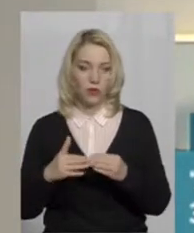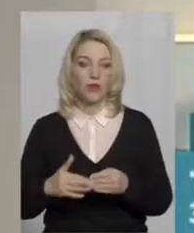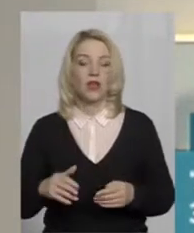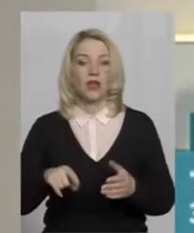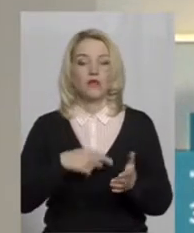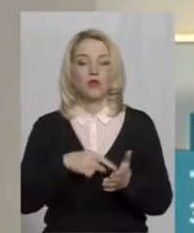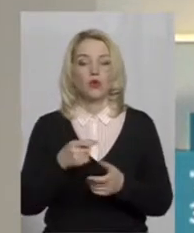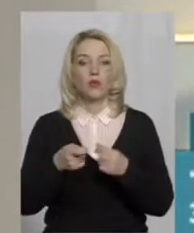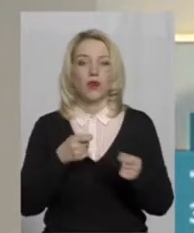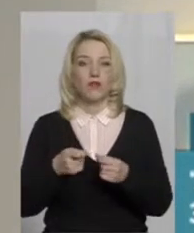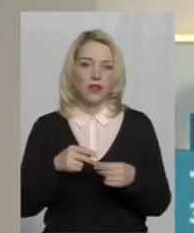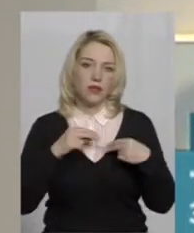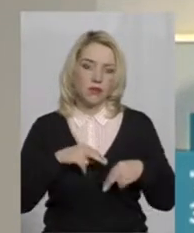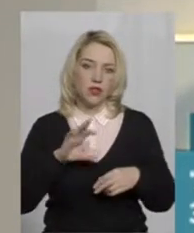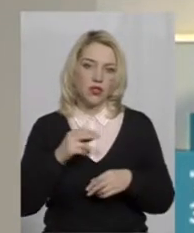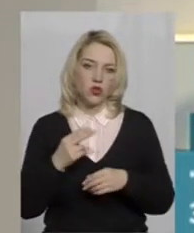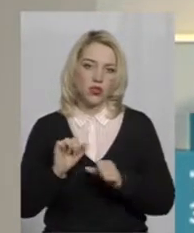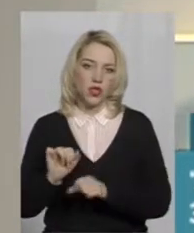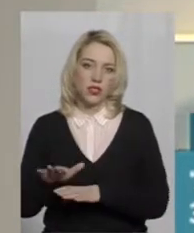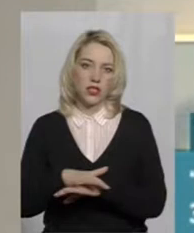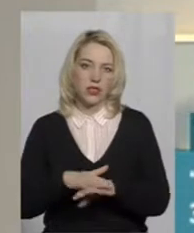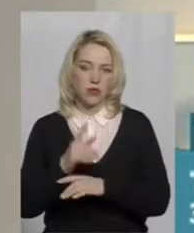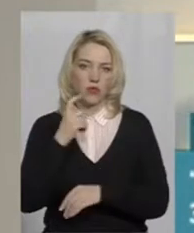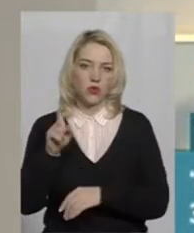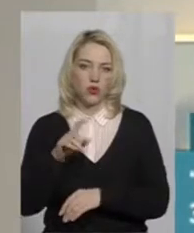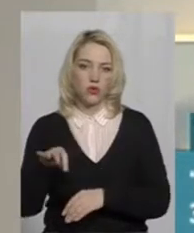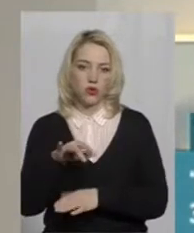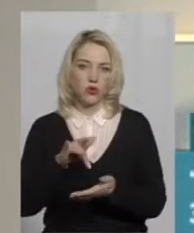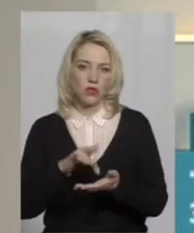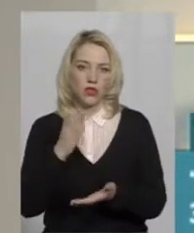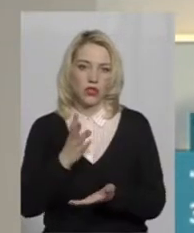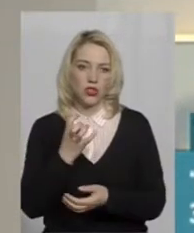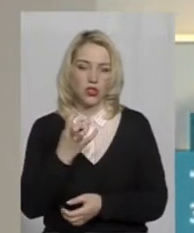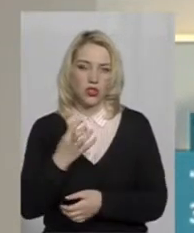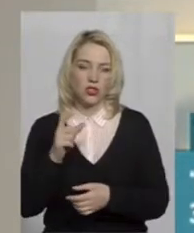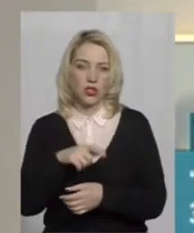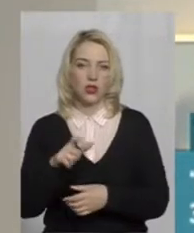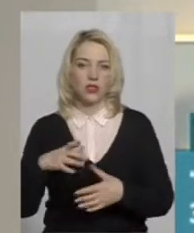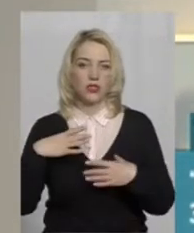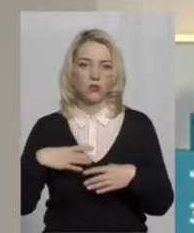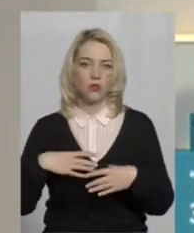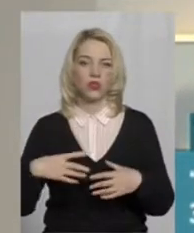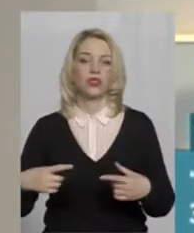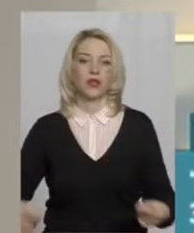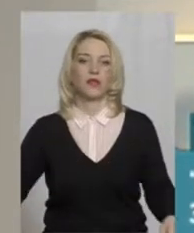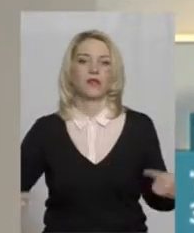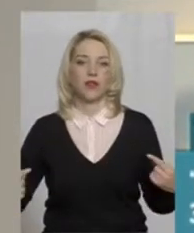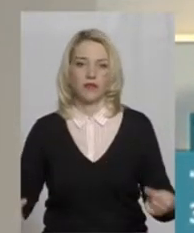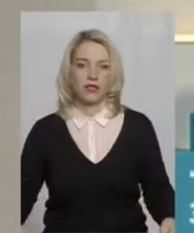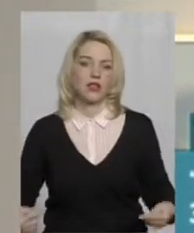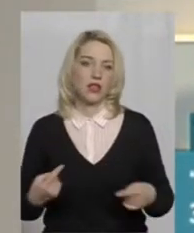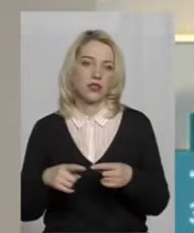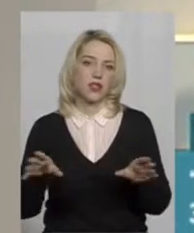міському управлінні праці та соцзахисту населення повідомили, що в обласному центрі близько 400 людей змушені пересуватися на візках.